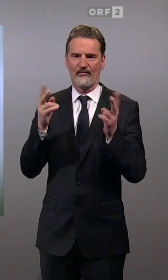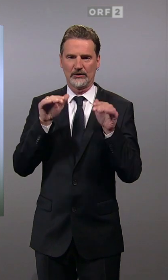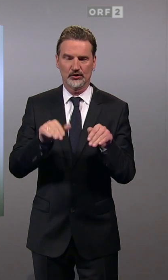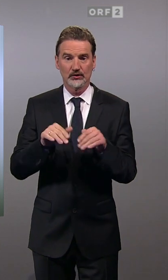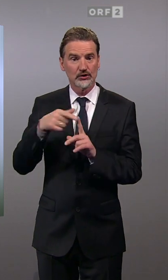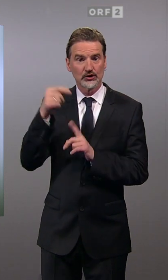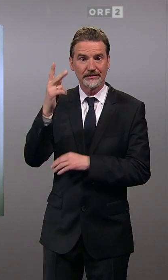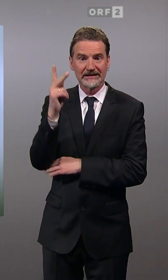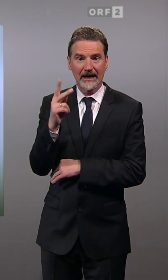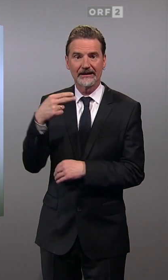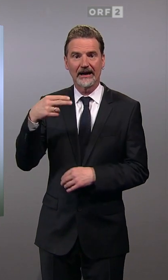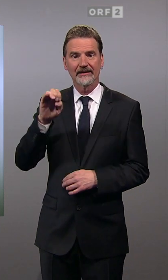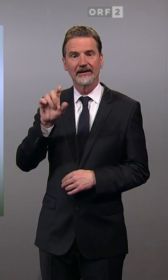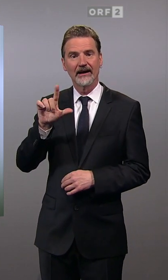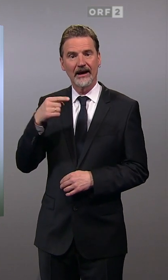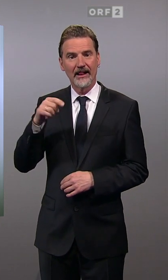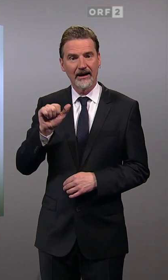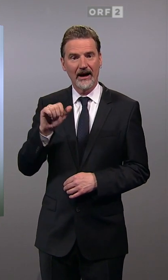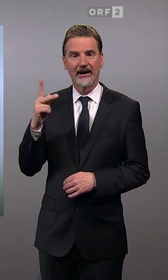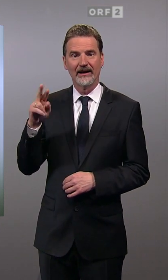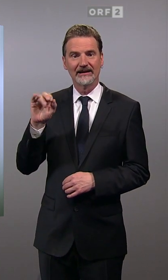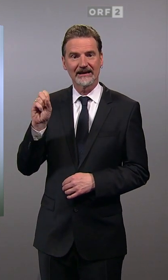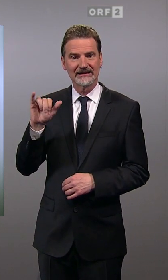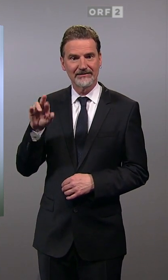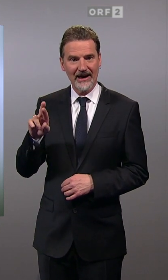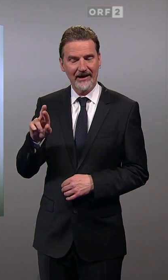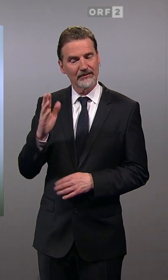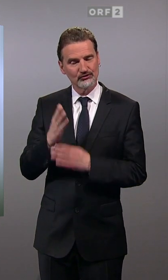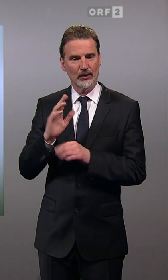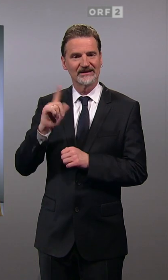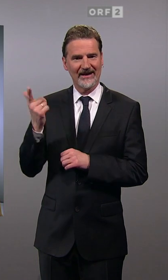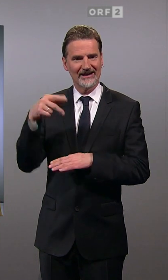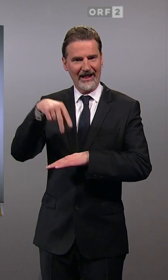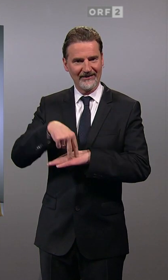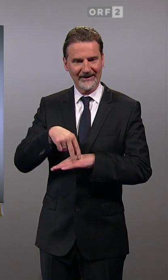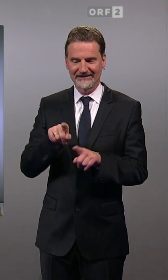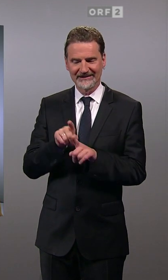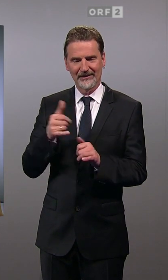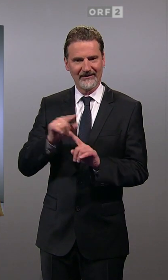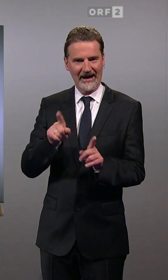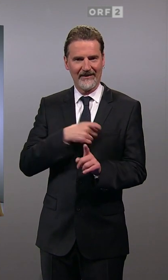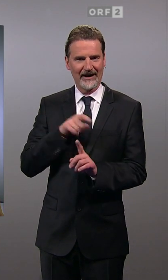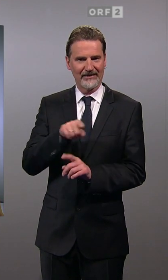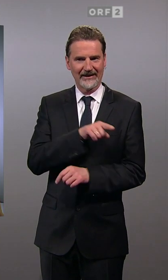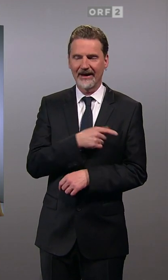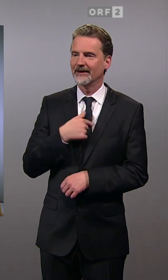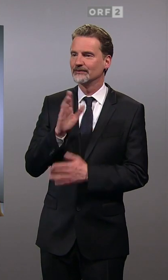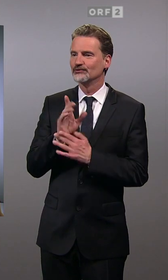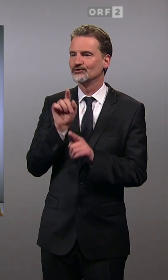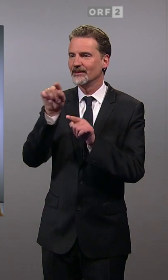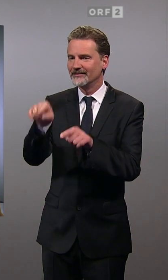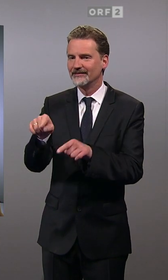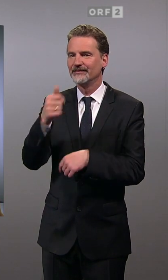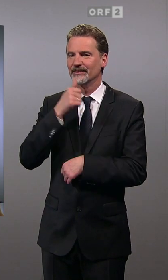tritt wie ihre Konkurrenz heute zum zweiten Mal an. Felix Nowak ist für uns bei den Grünen. Man wird wahrscheinlich ein